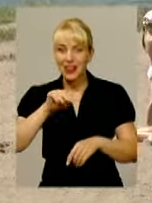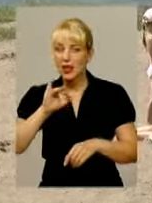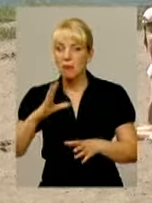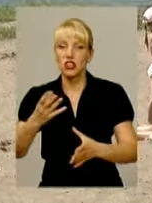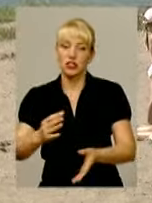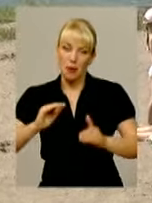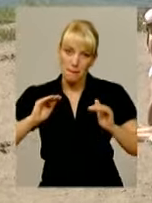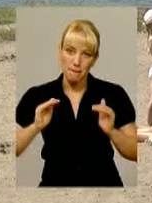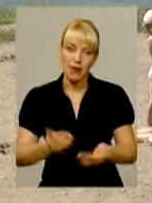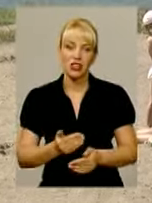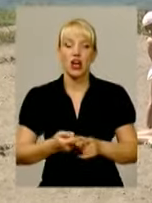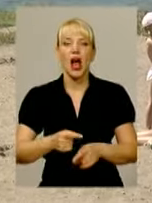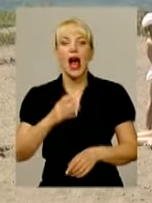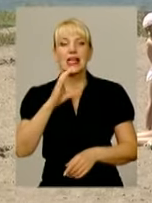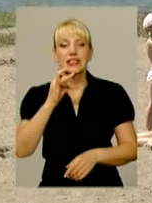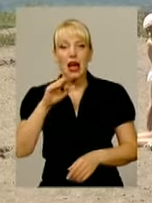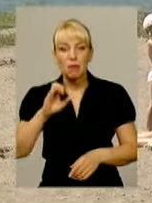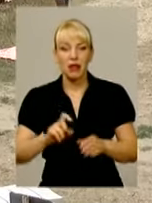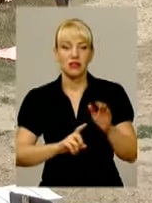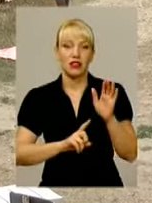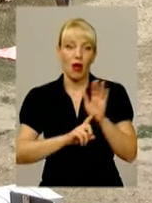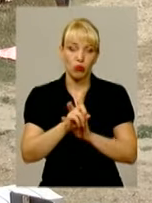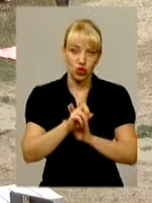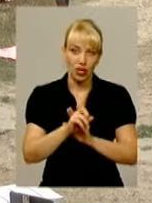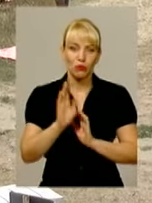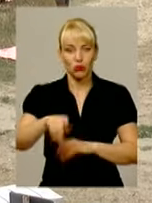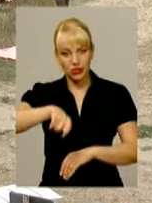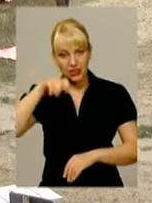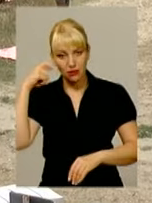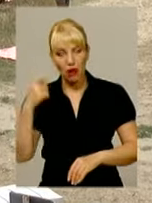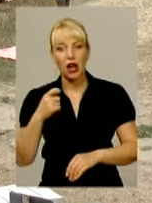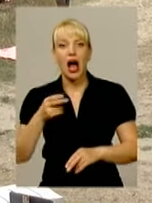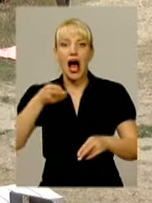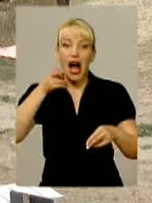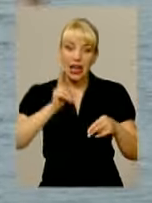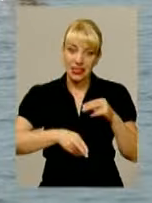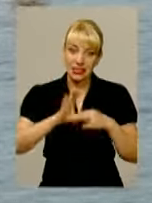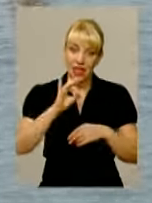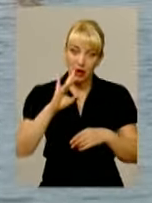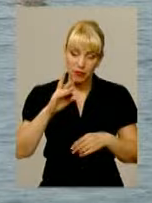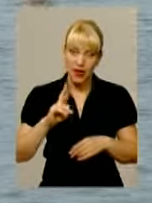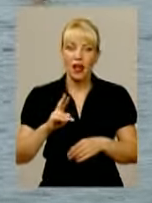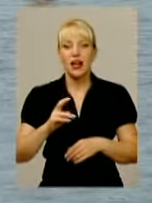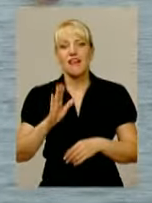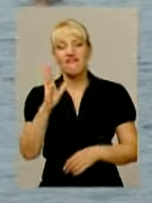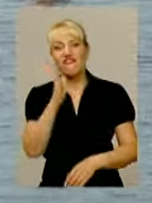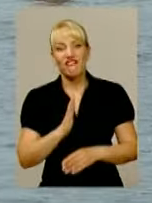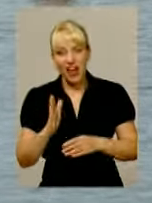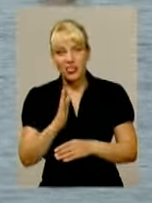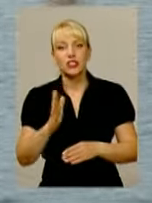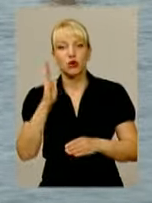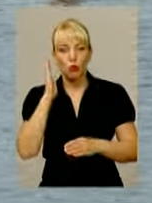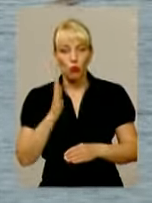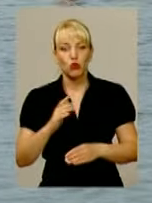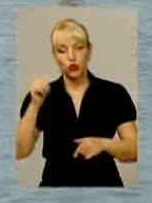синоптики прогнозують спеку. І лише наприкінці літа та у вересні очікуються дощі. Тож надія все ж таки є, що до кінця осені рівень